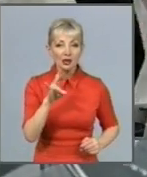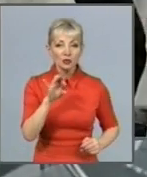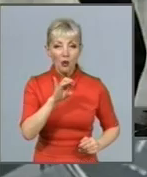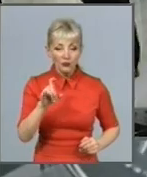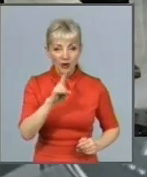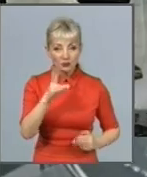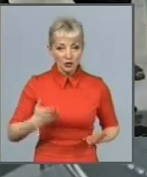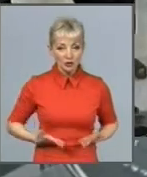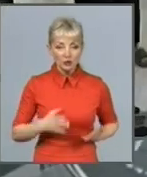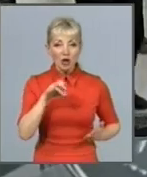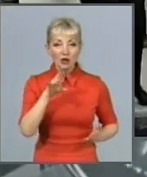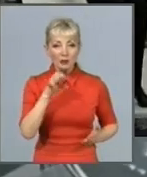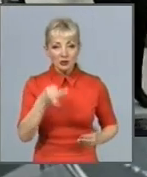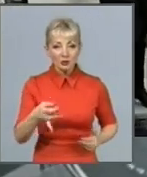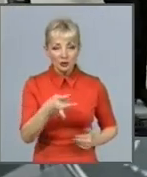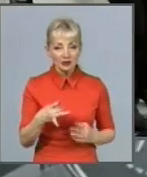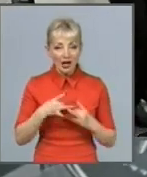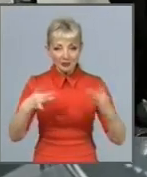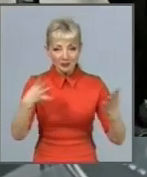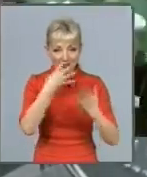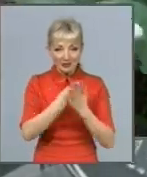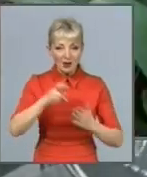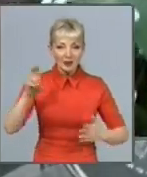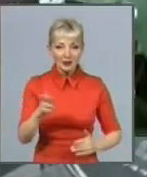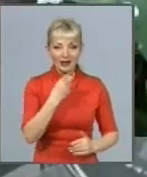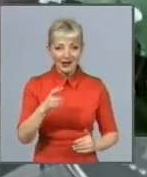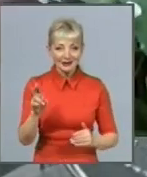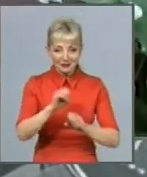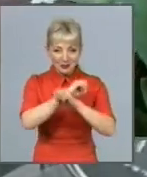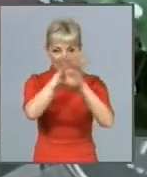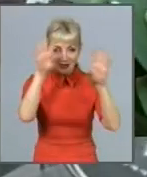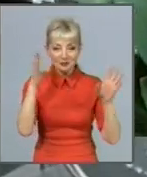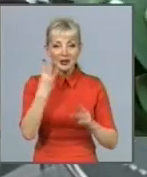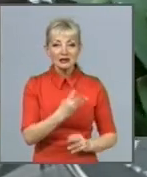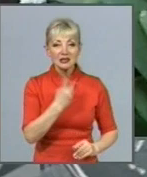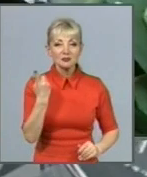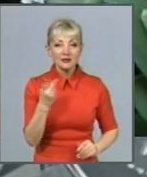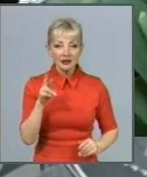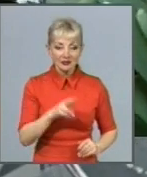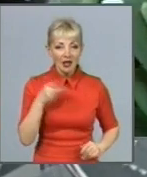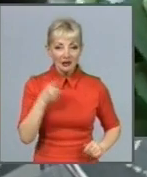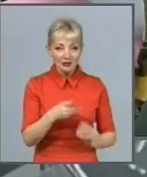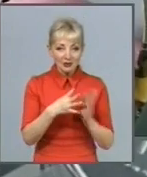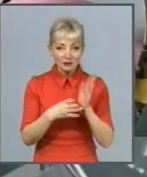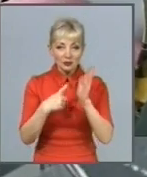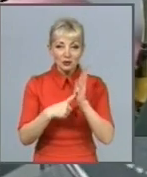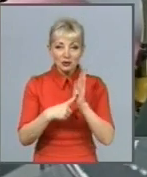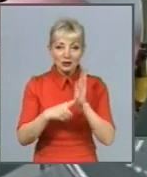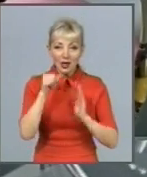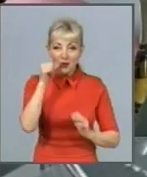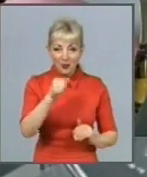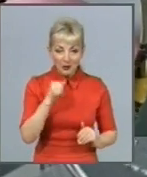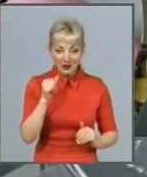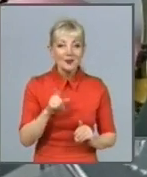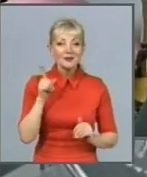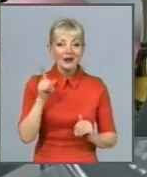святкують своє діамантове весілля. Саме 31 січня 1960 року вони пов'язали свої